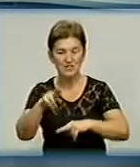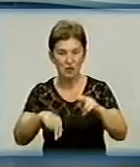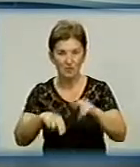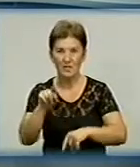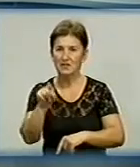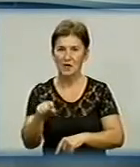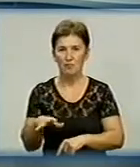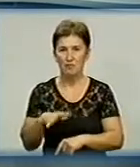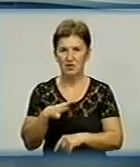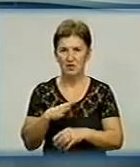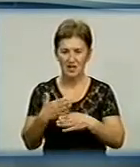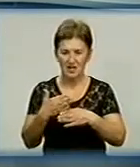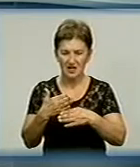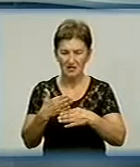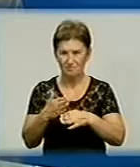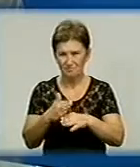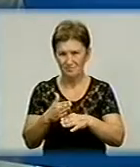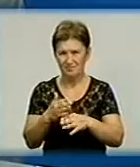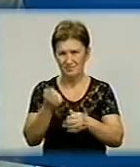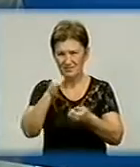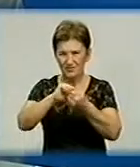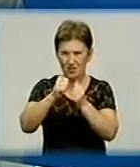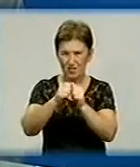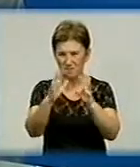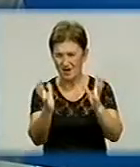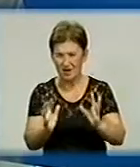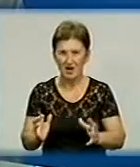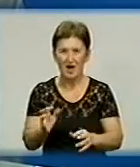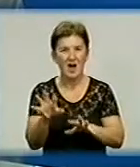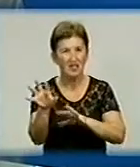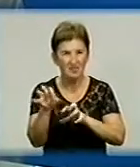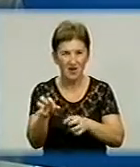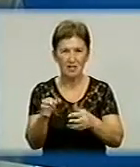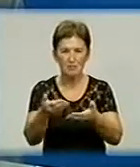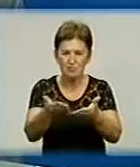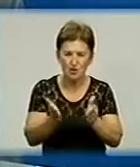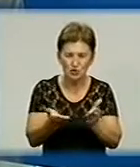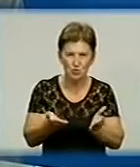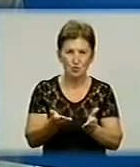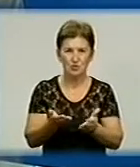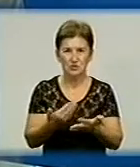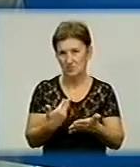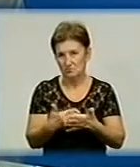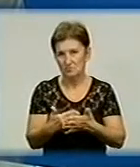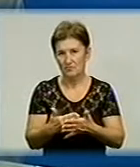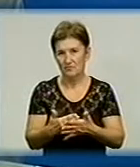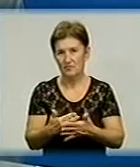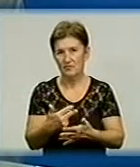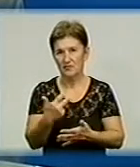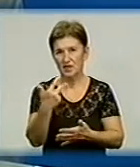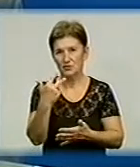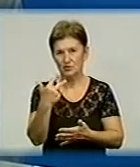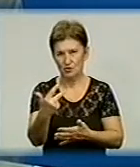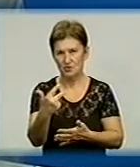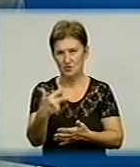були черепа тварин, майже цілі посудини, які туди скидалися, дуже велика кількість, десь порядка більше трьох десятків сатуеток